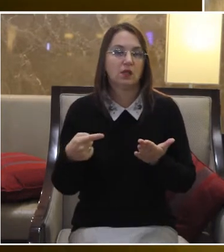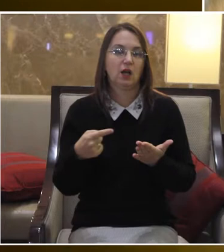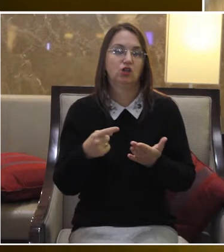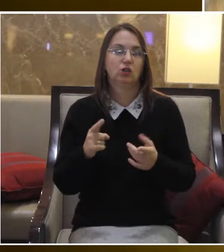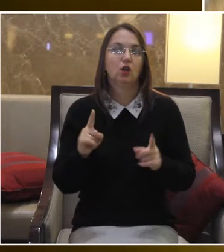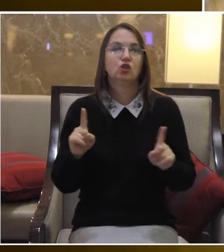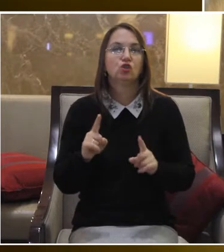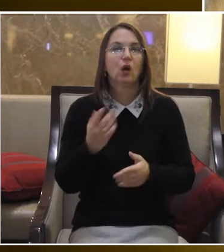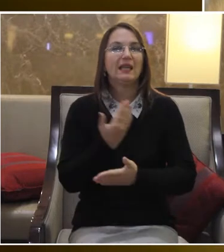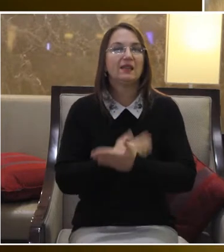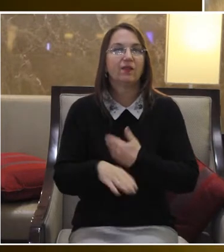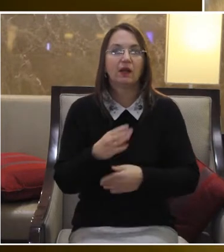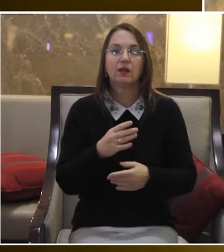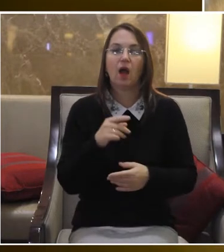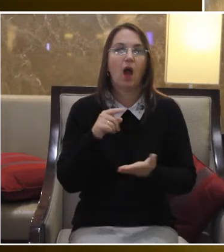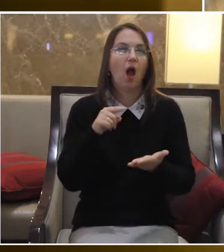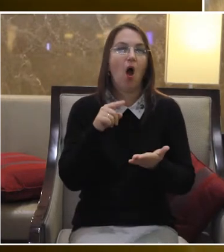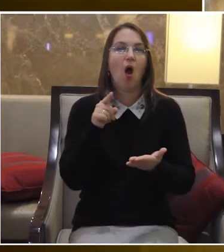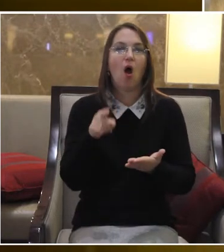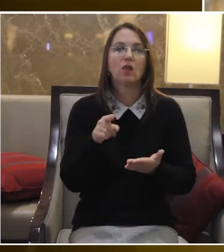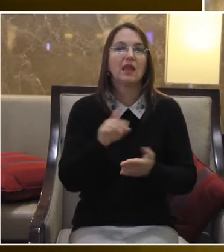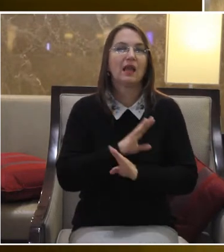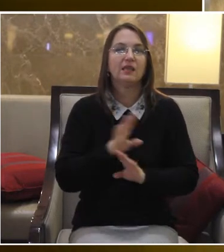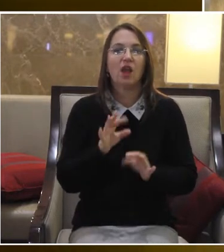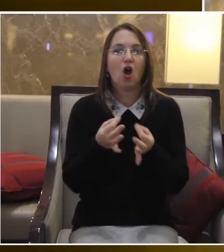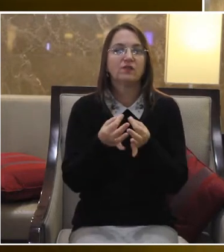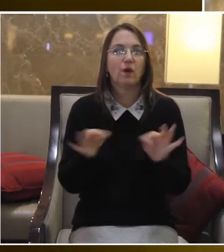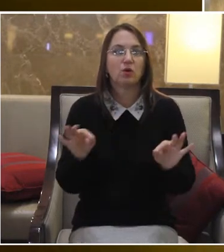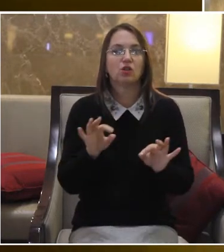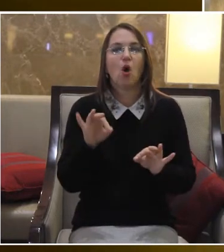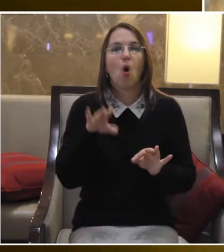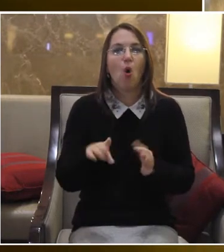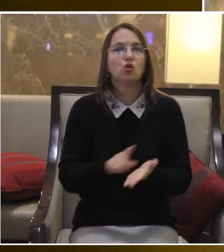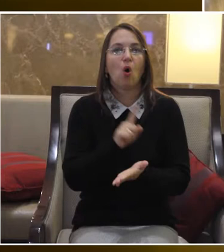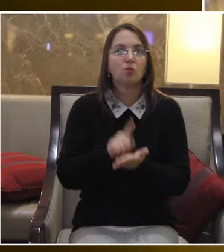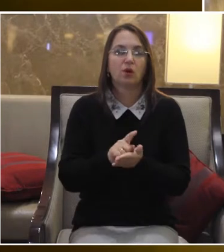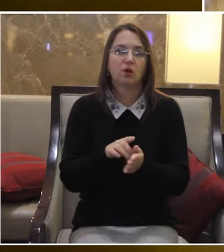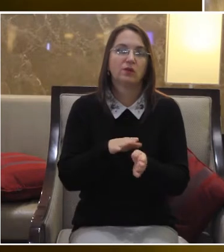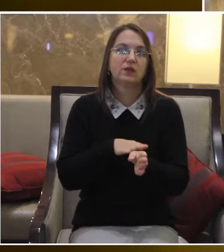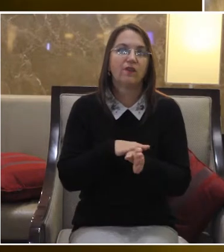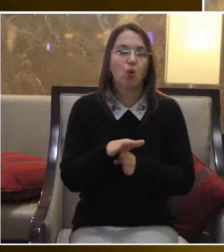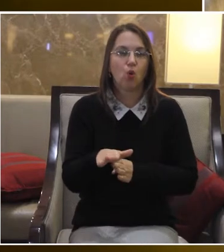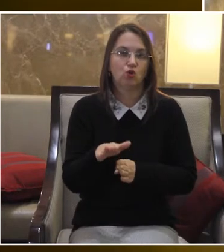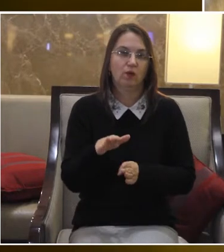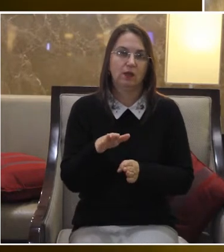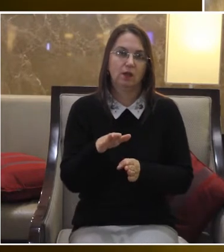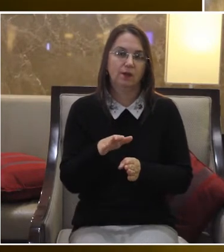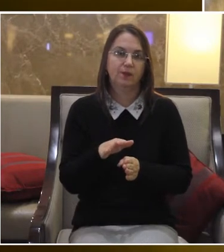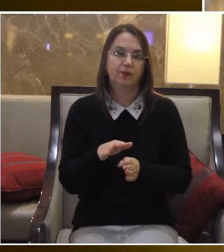звільняє від обов'язків виконувати ті самі правила,